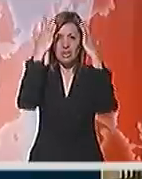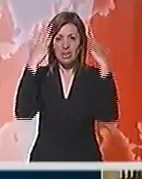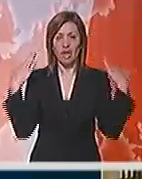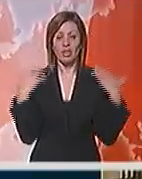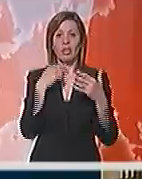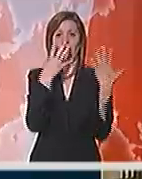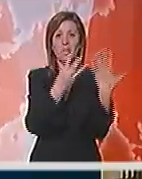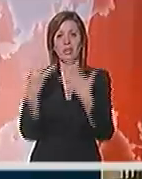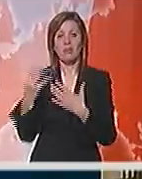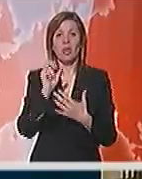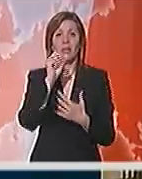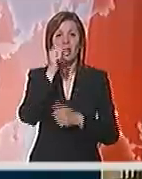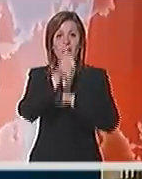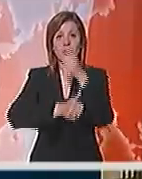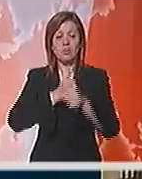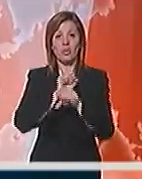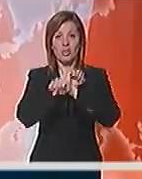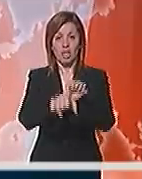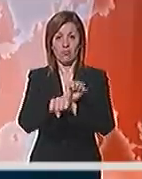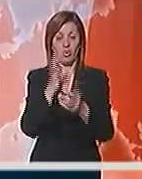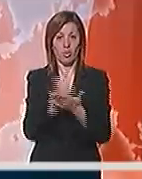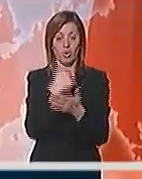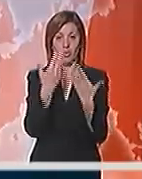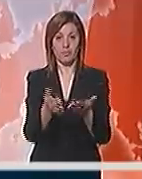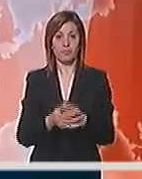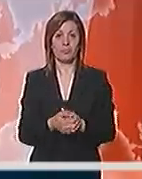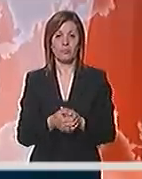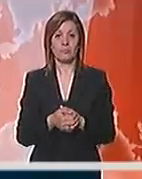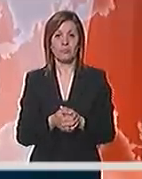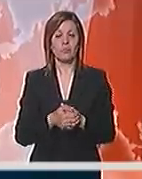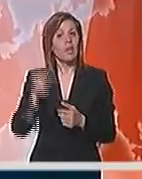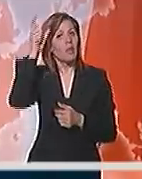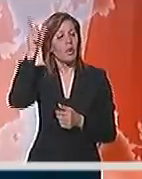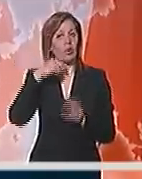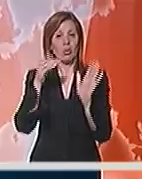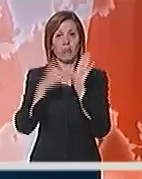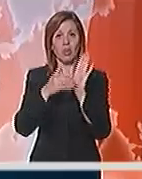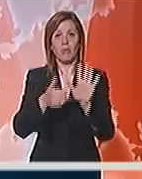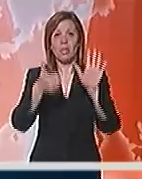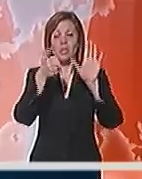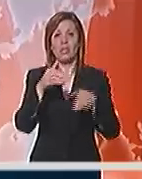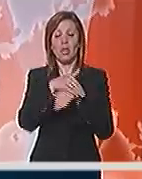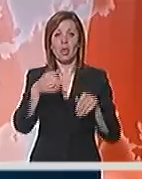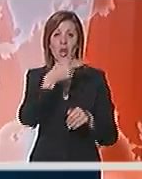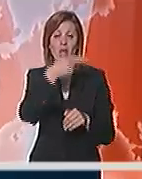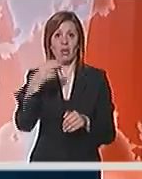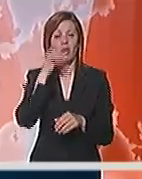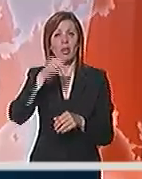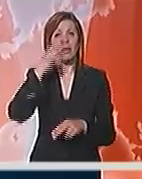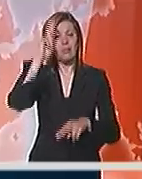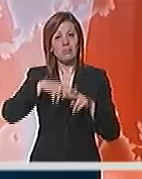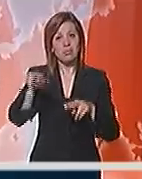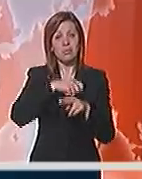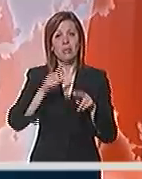1999. na 13 godina zatvora. Beogradu je potrebno 600 miliona evra da bi rešio